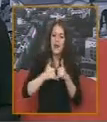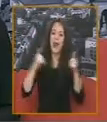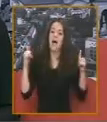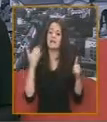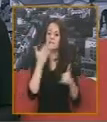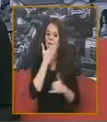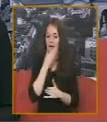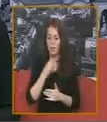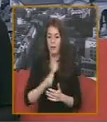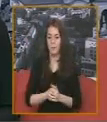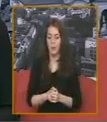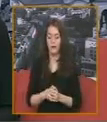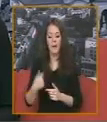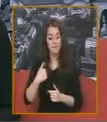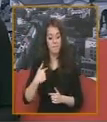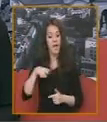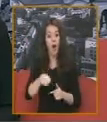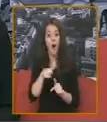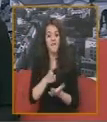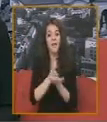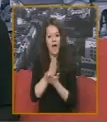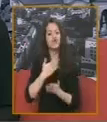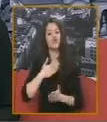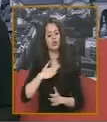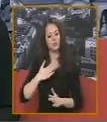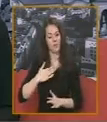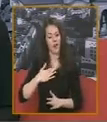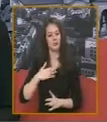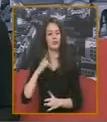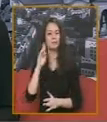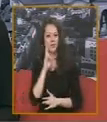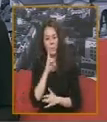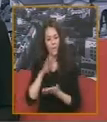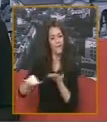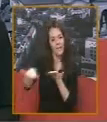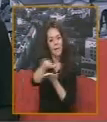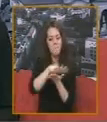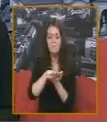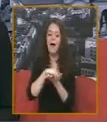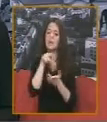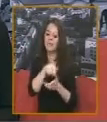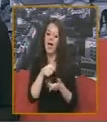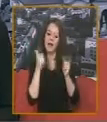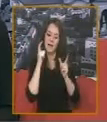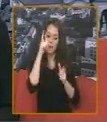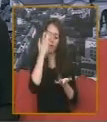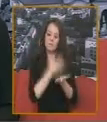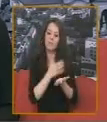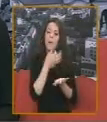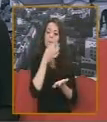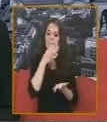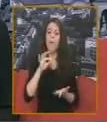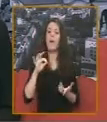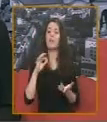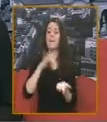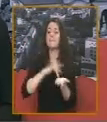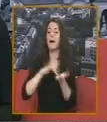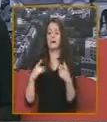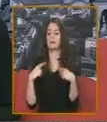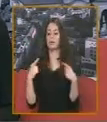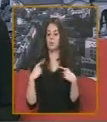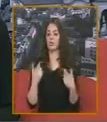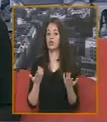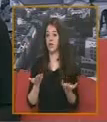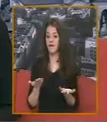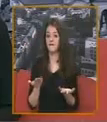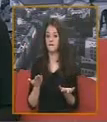Našim gluvim sugrađenima Da grad Beograd učinimo boljim mesnom za život Zašto? Zato znate da se kaže